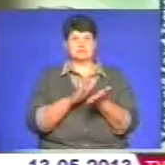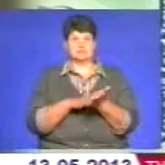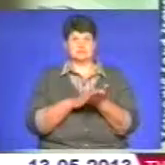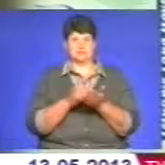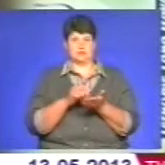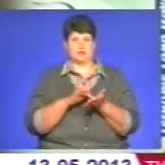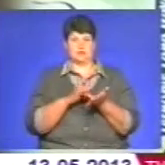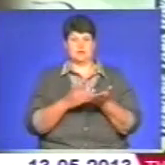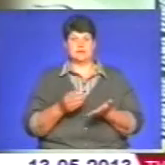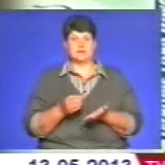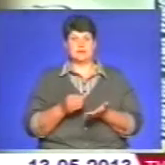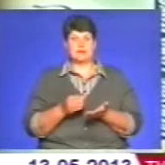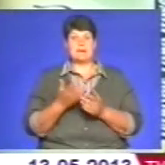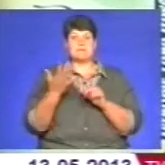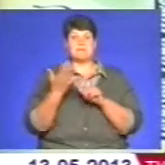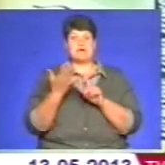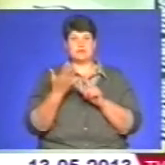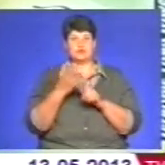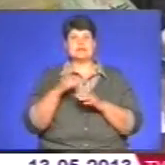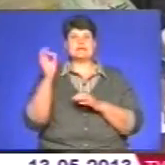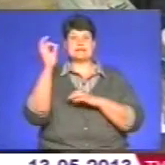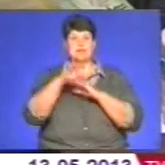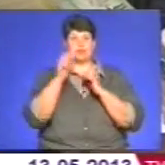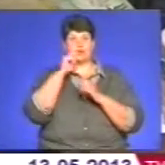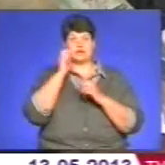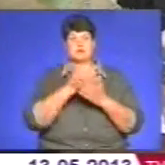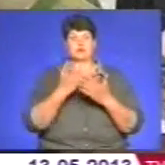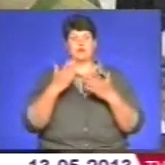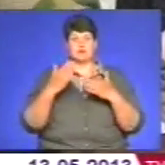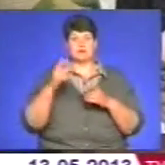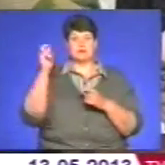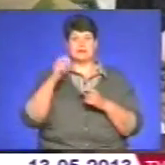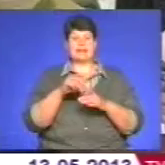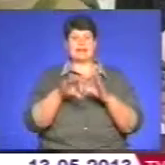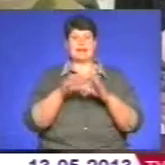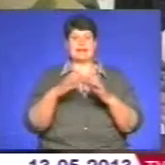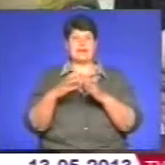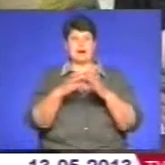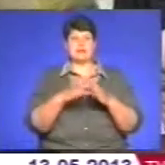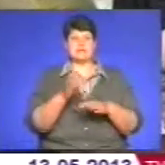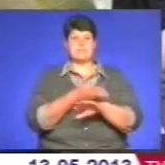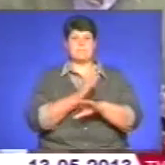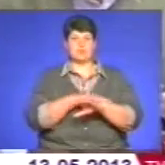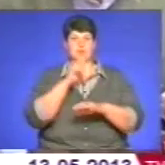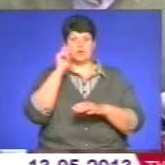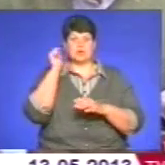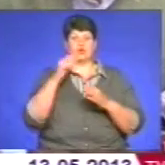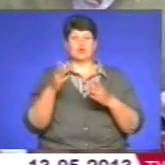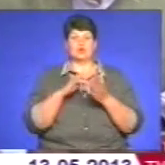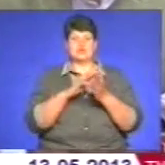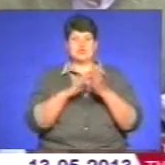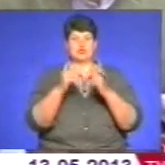турист. П'яту західноукраїнську туристичну виставку-фестиваль відвідає делегація Польско-української туристичної палати, а також